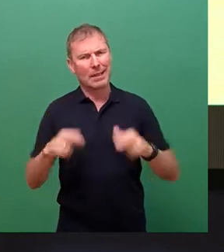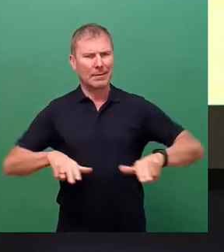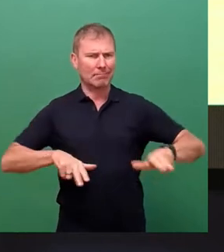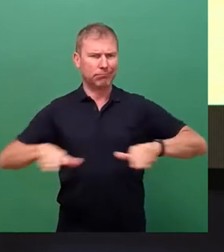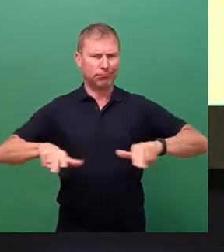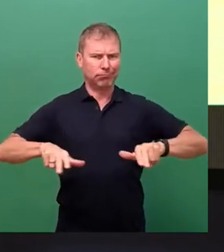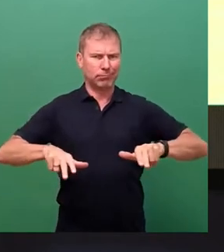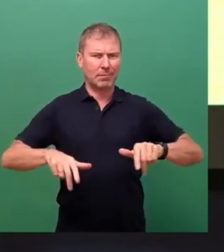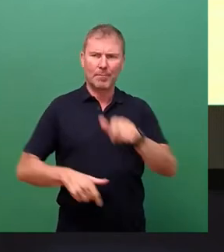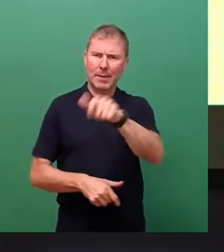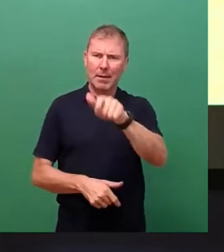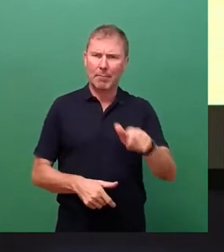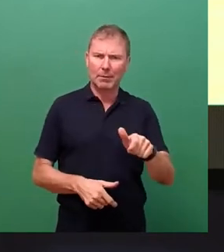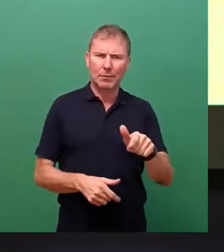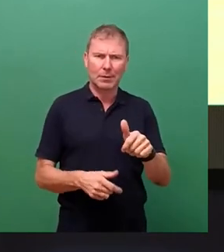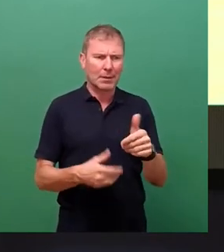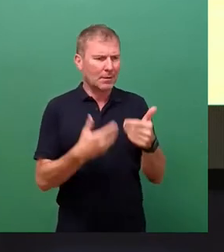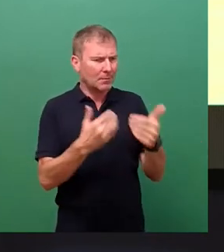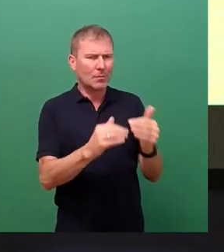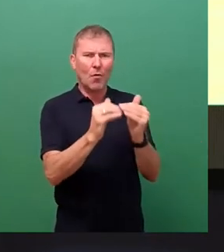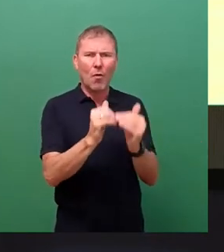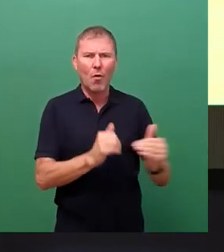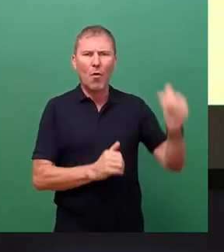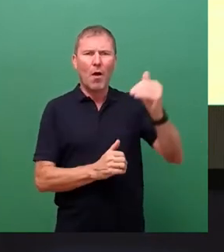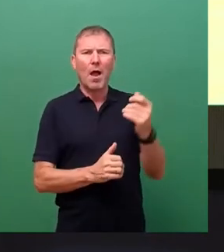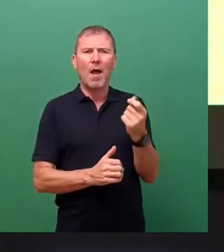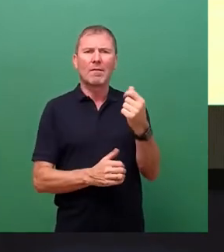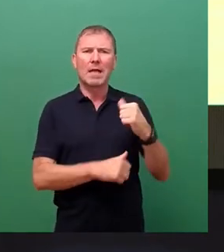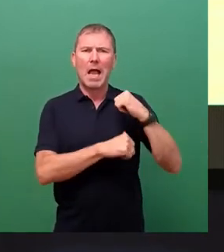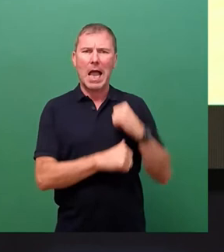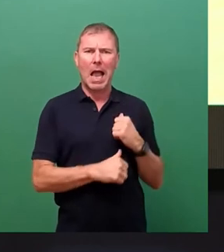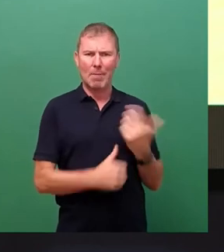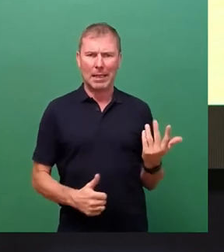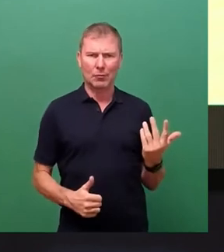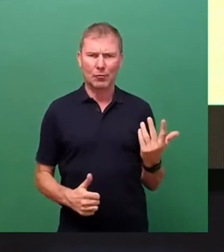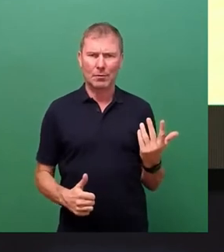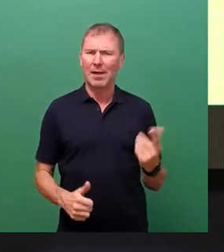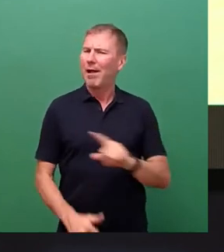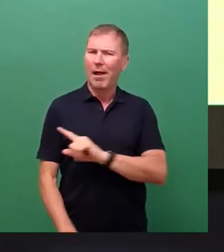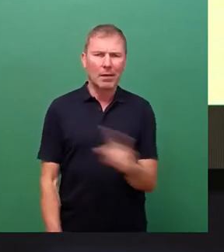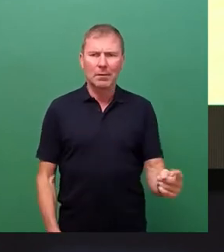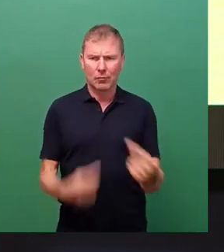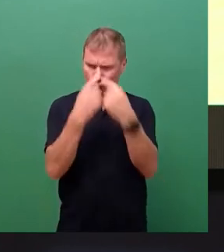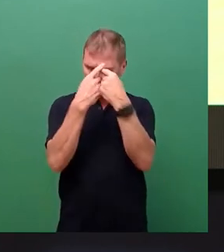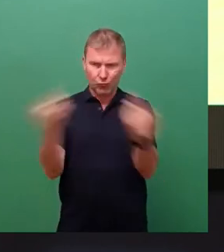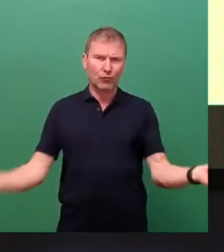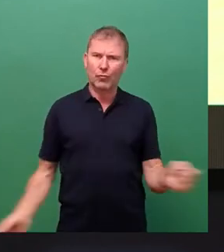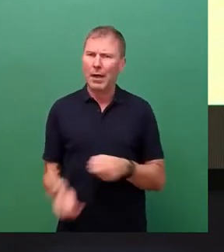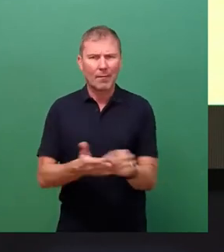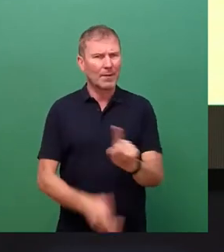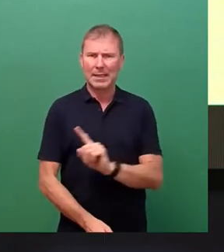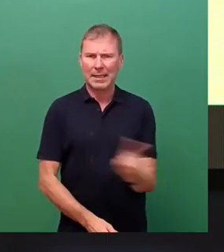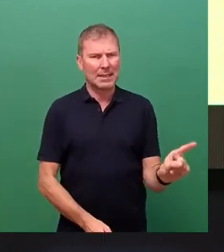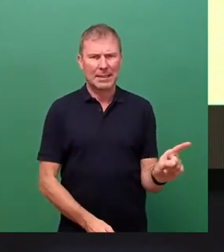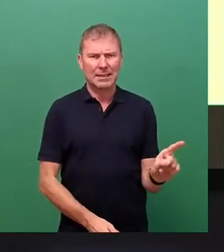Menschen dürfen mit diesen erheblichen finanziellen Belastungen nicht alleingelassen werden. Niemand